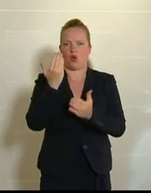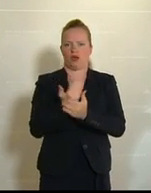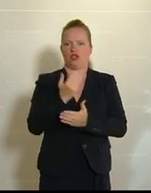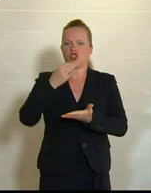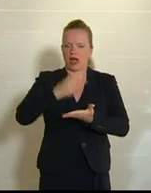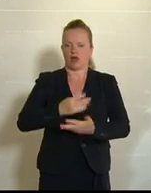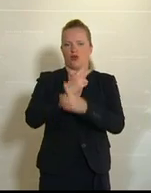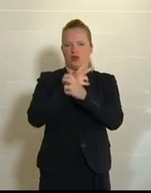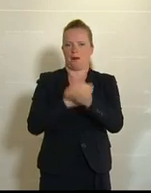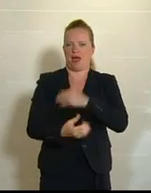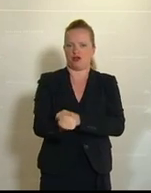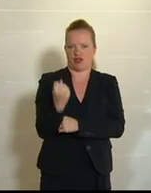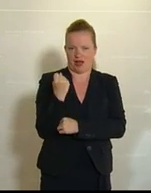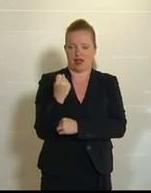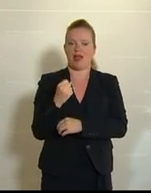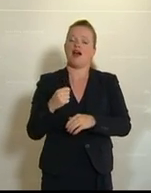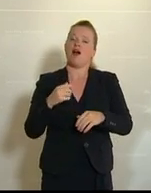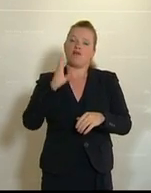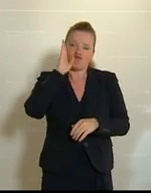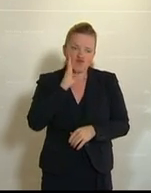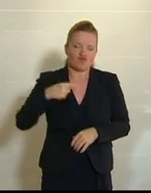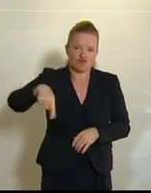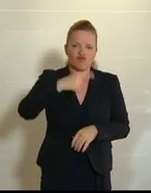Herzlichen Dank. Ich suche um Zustimmung.